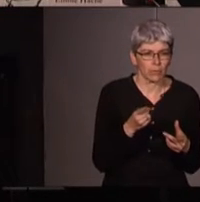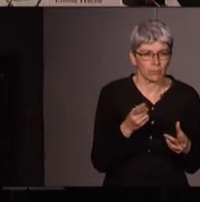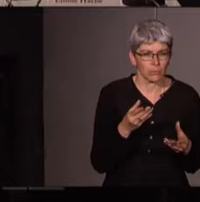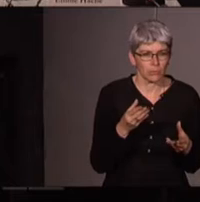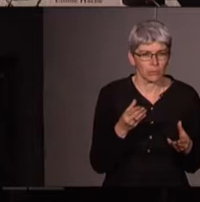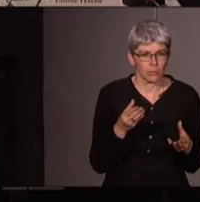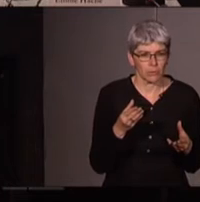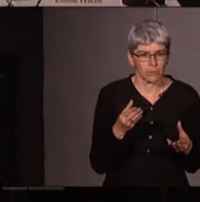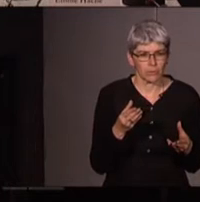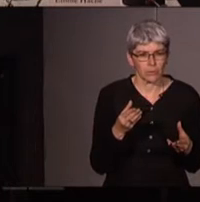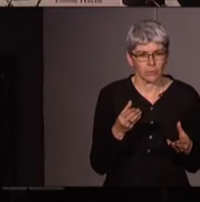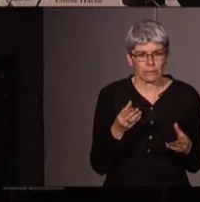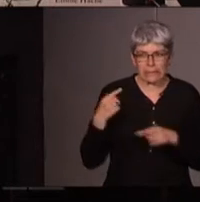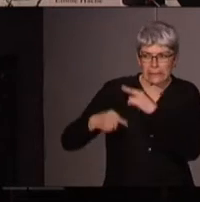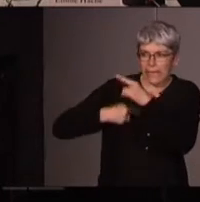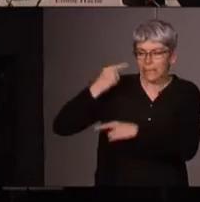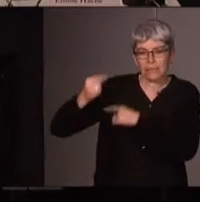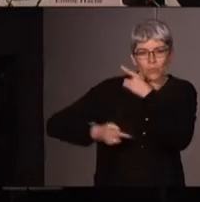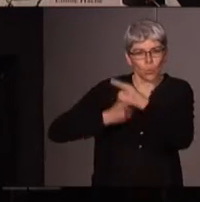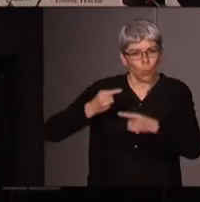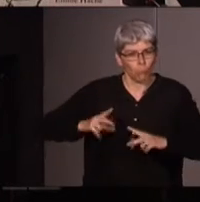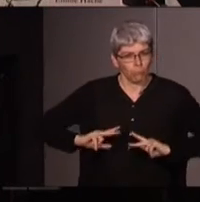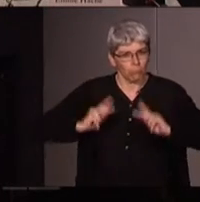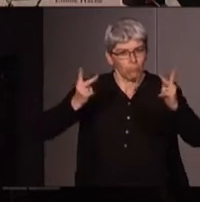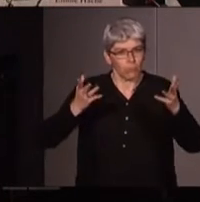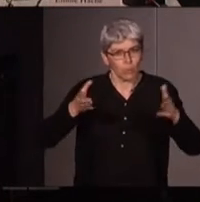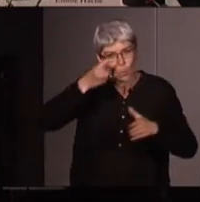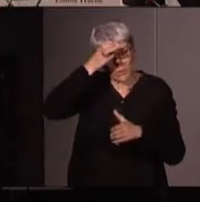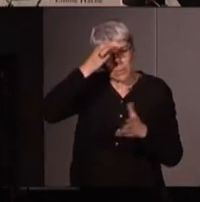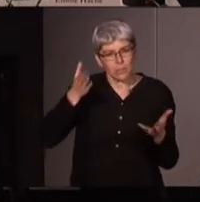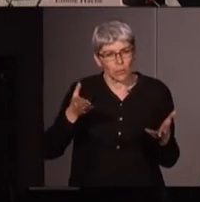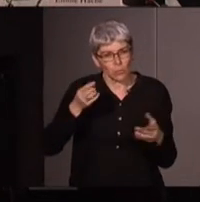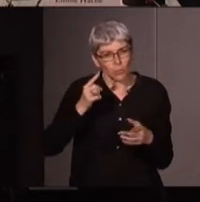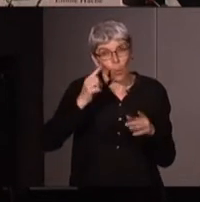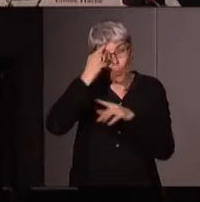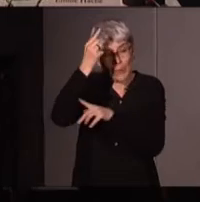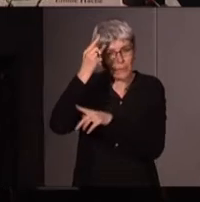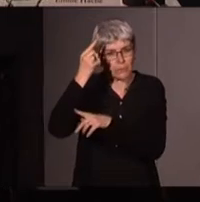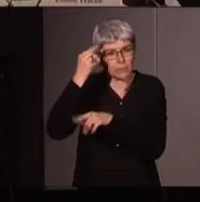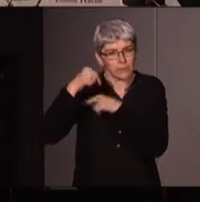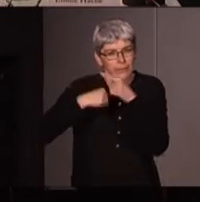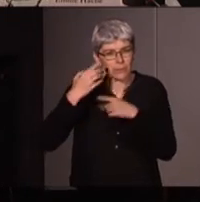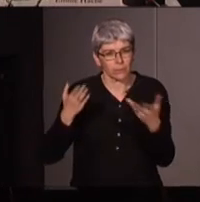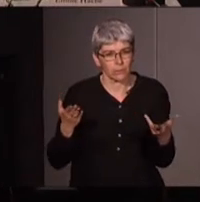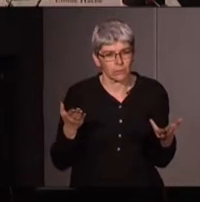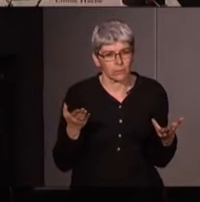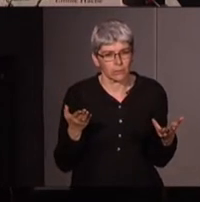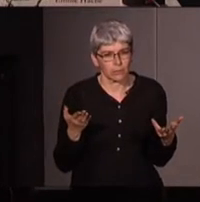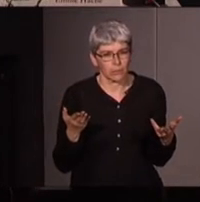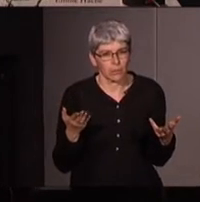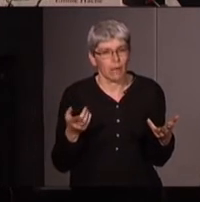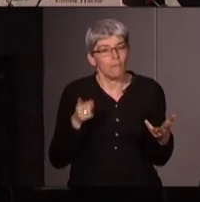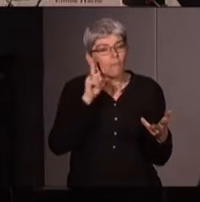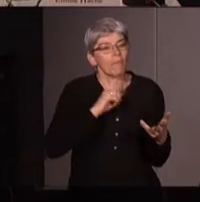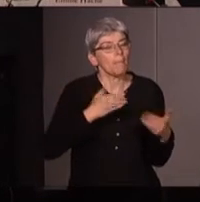les traditions de l'écoféministes et des croyances de l'écoféministes et des formes